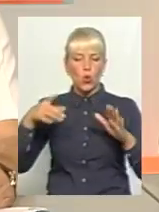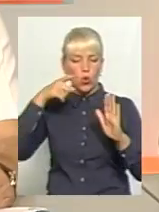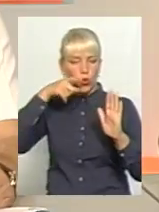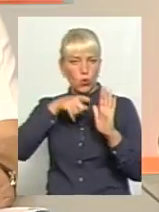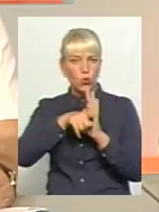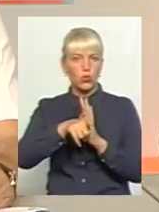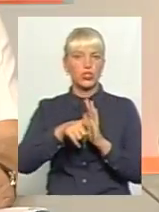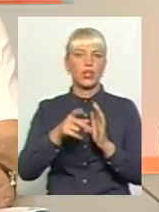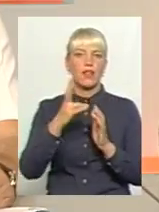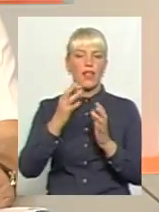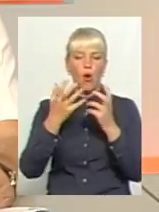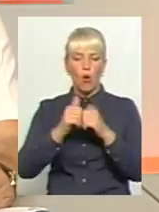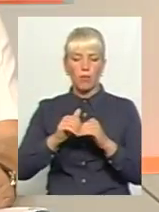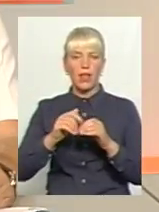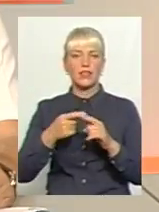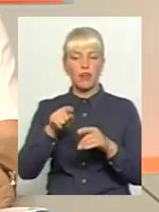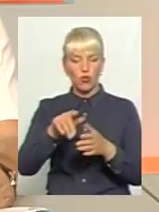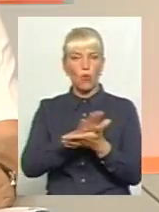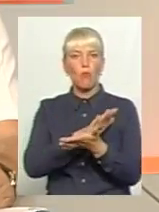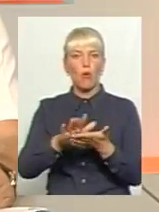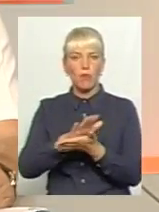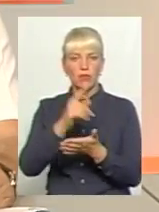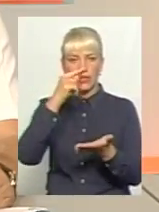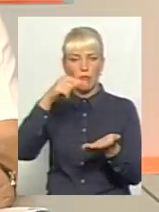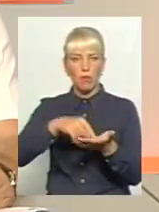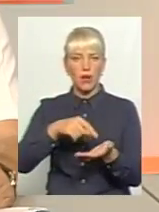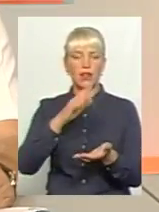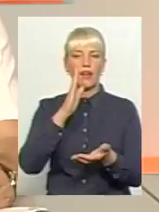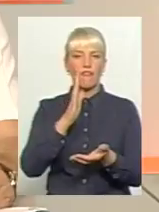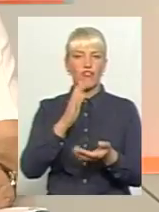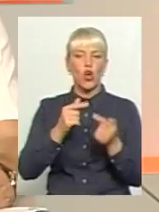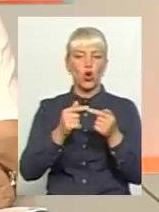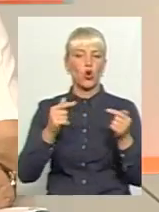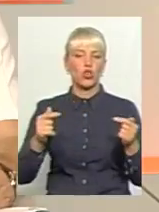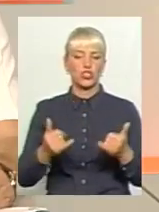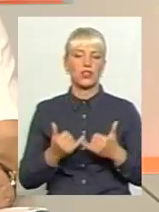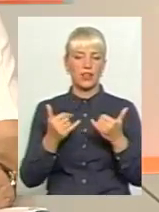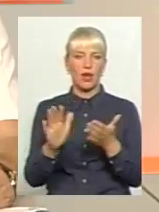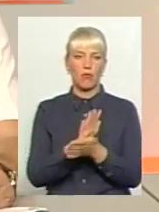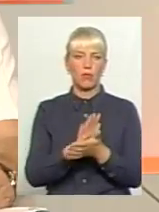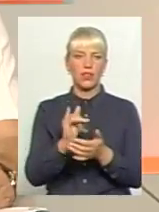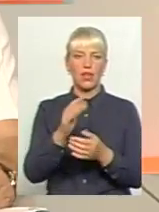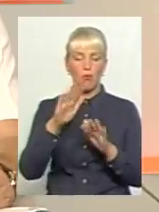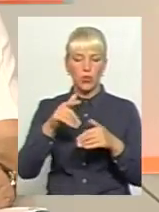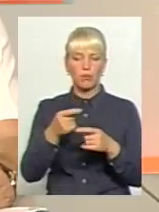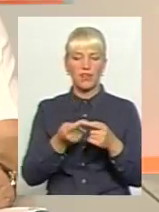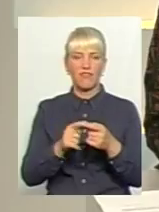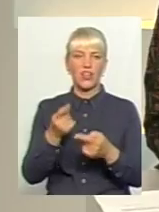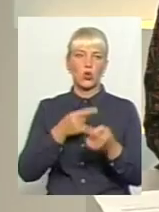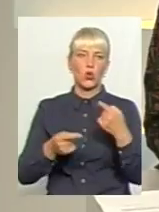або промилася і попала в цей, в розчин для промивки, і потім її вернули пацієнту разом з кров'ю.